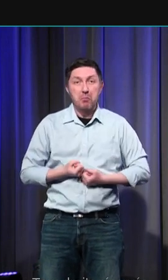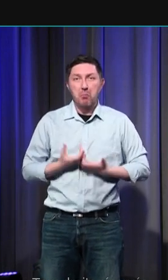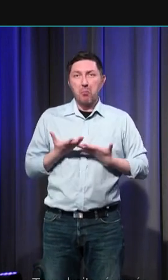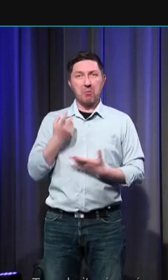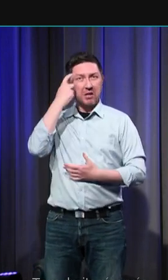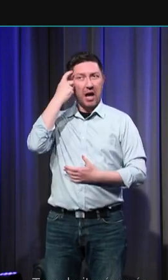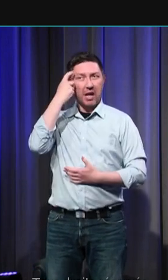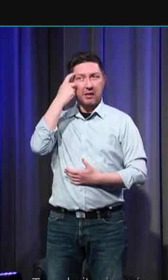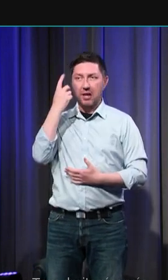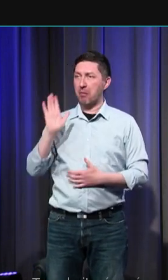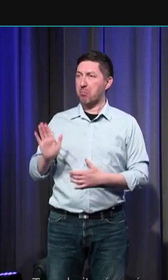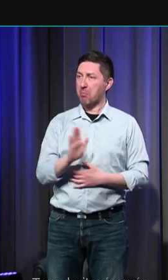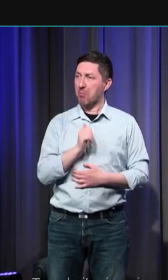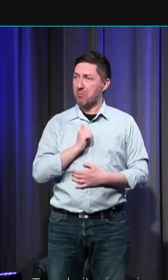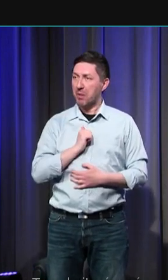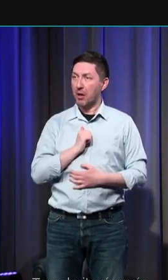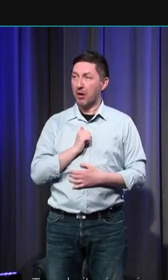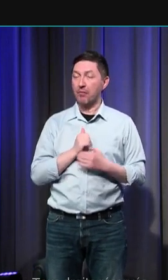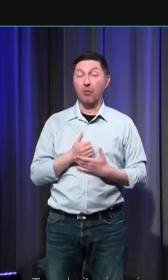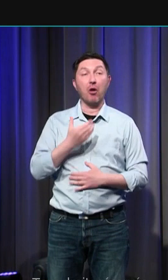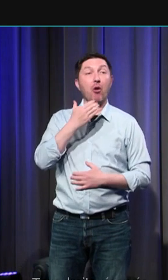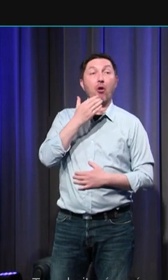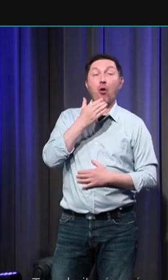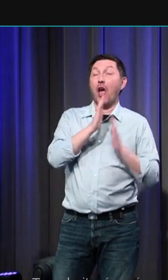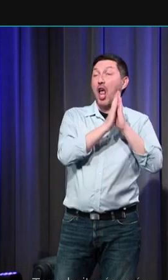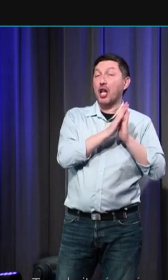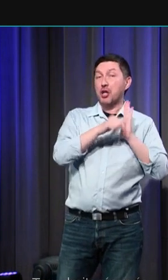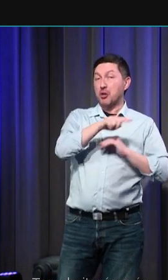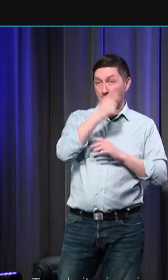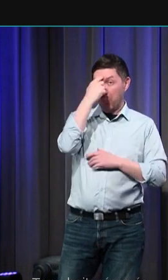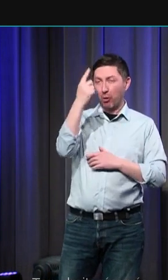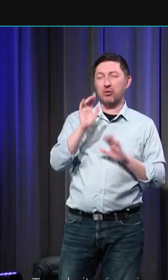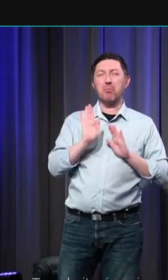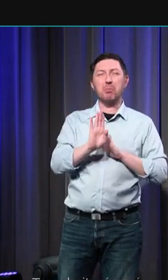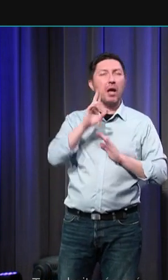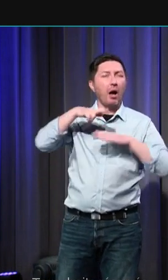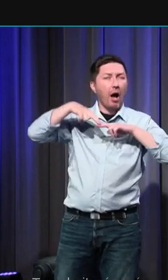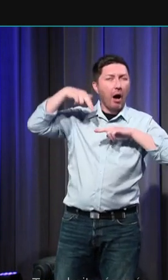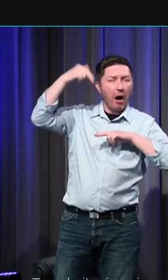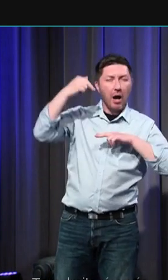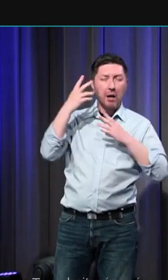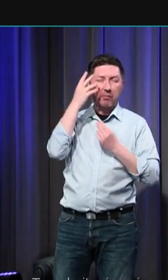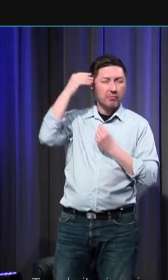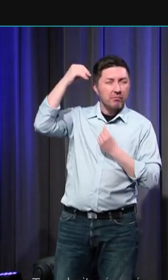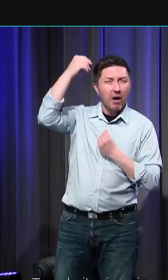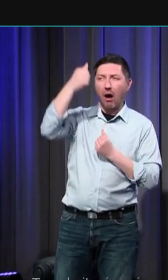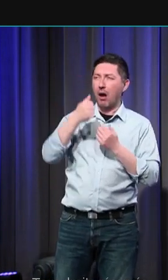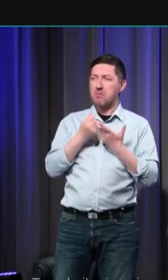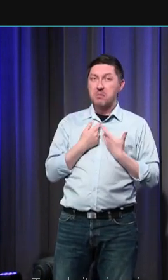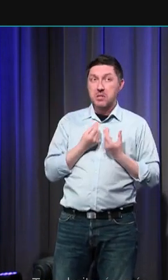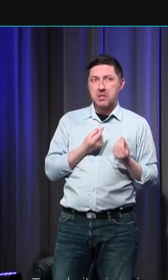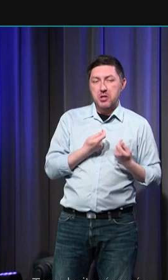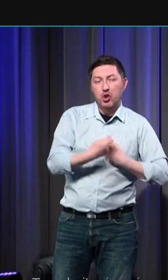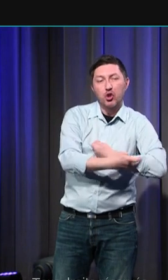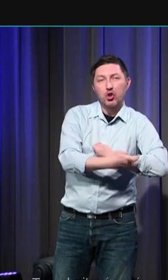chacun, alors que les hommes d'église voient les émotions comme des mouvements de l'âme qui trahissent nos penchants vers le vice